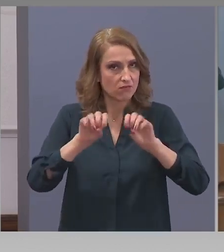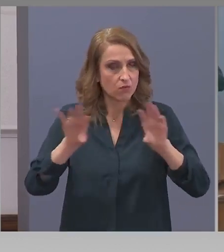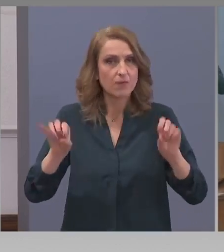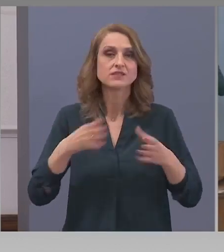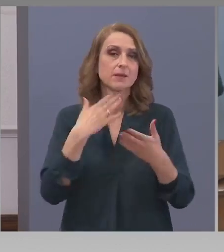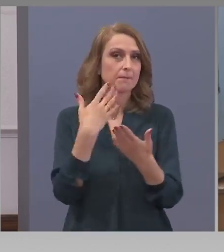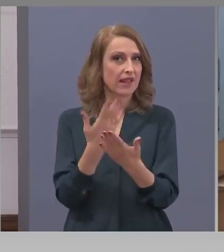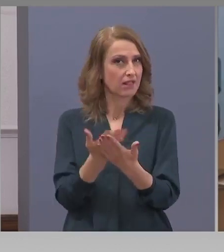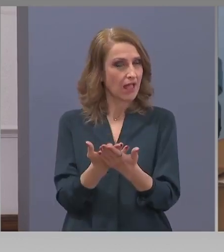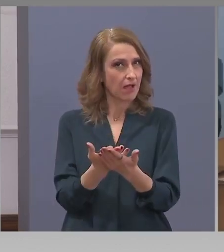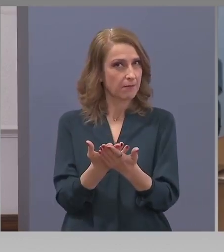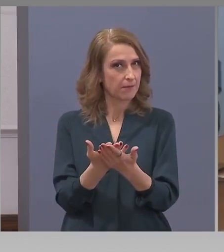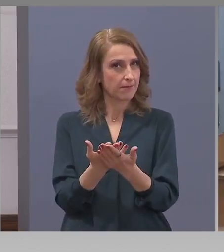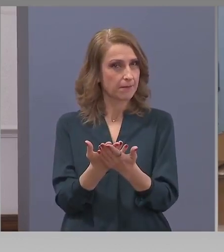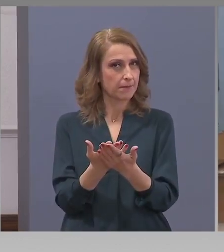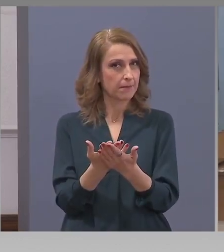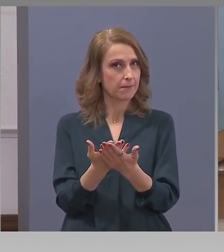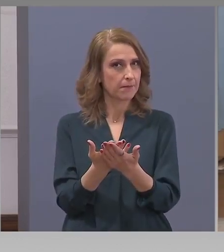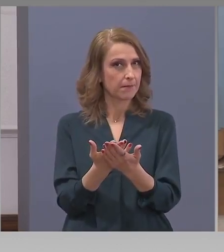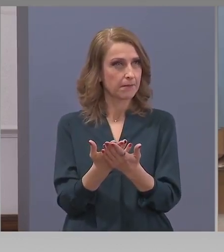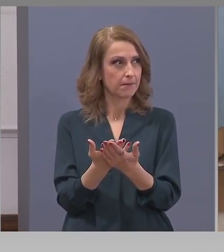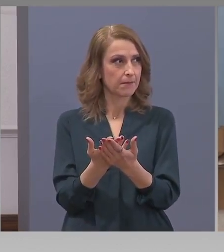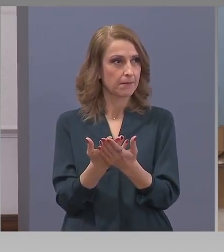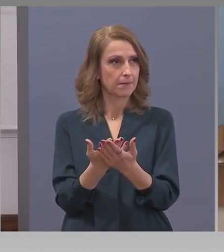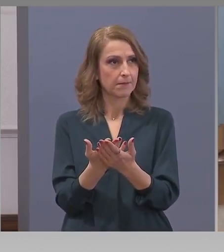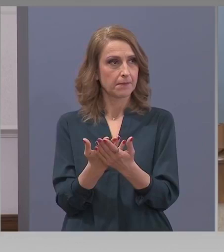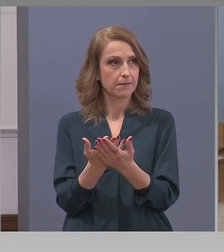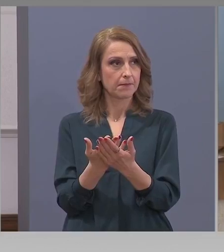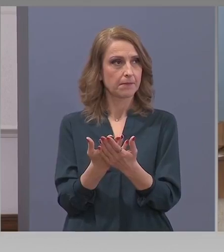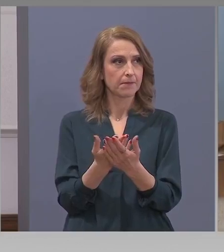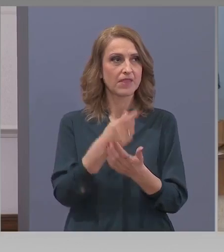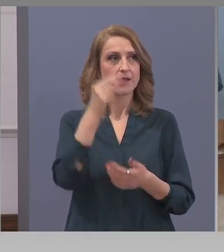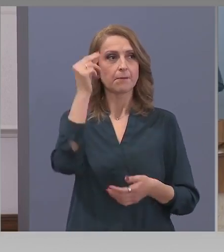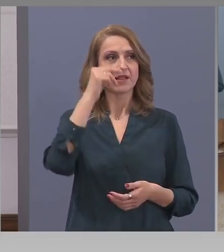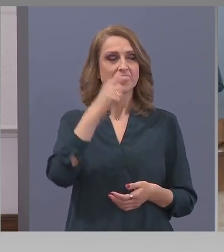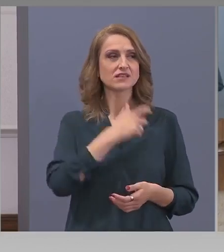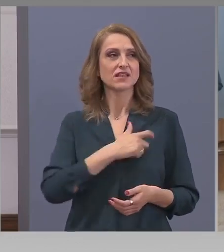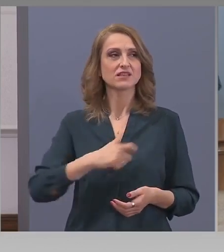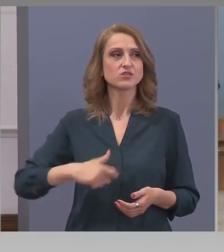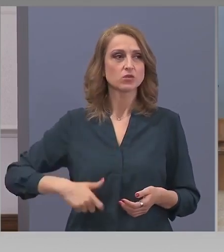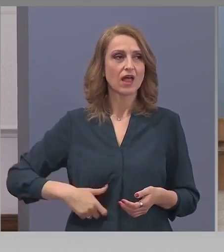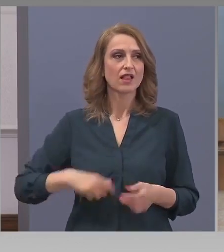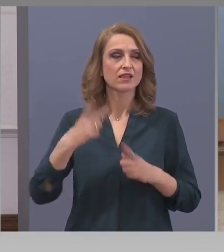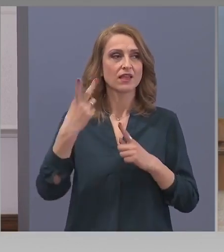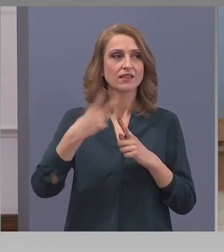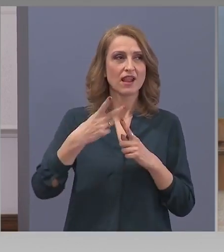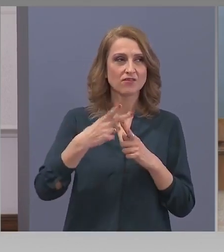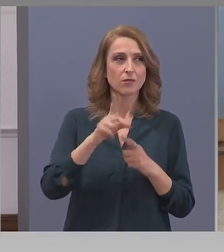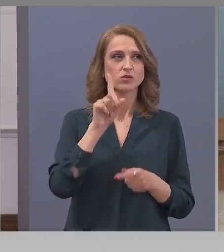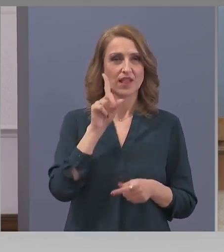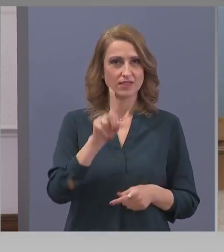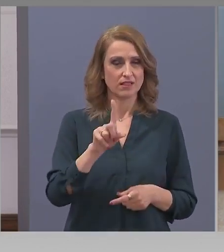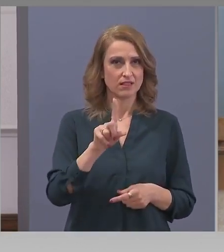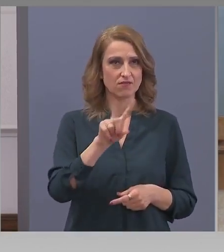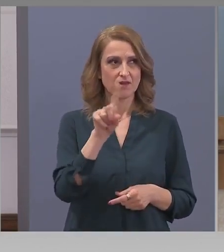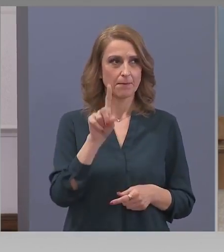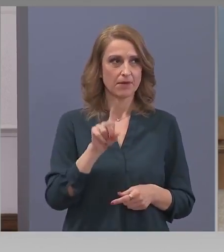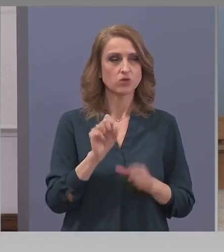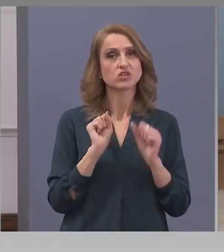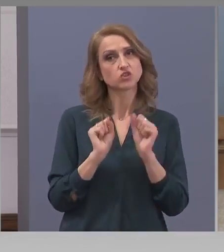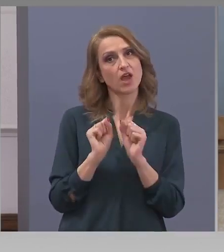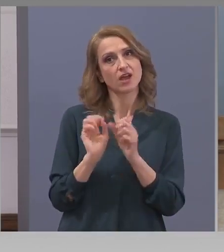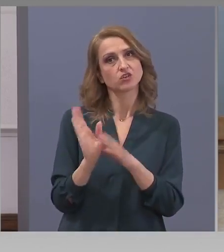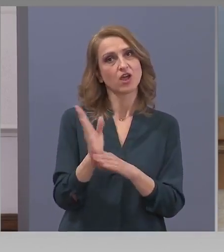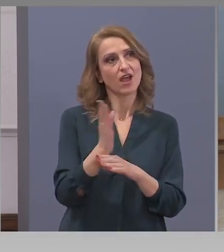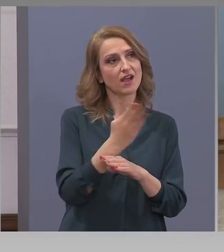Предлагам ви... Може ли... Българска национална телевизия един въпрос. Българска национална телевизия един въпрос. Извинайте, изчаках